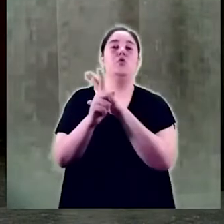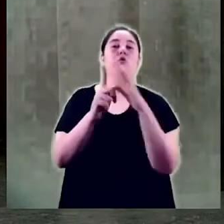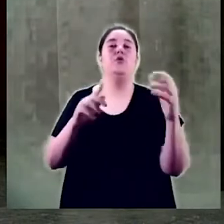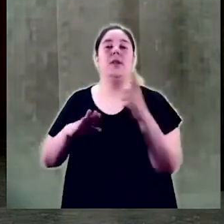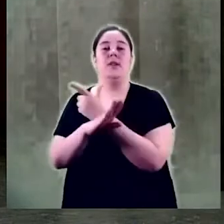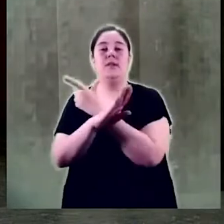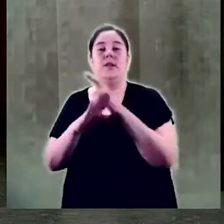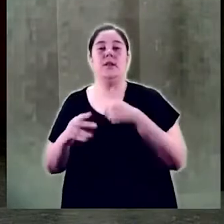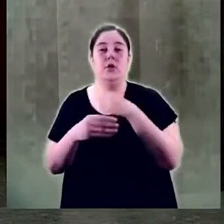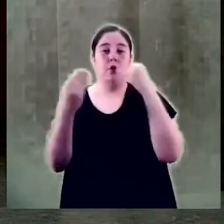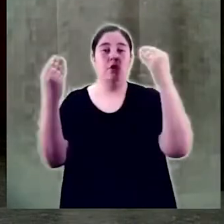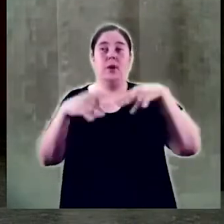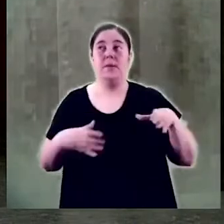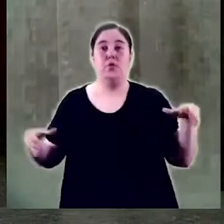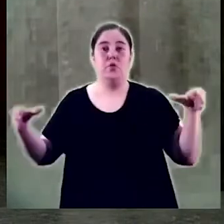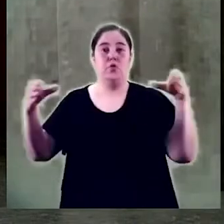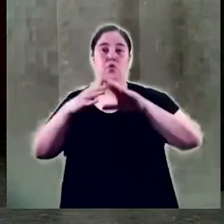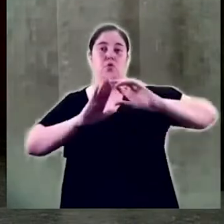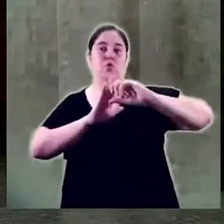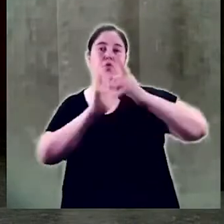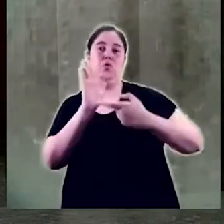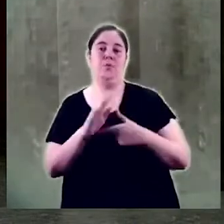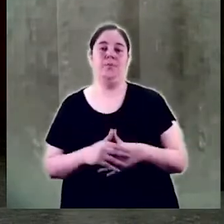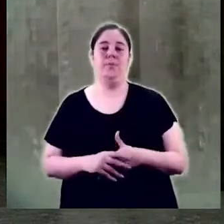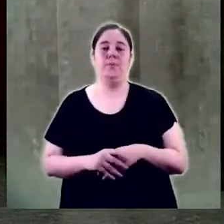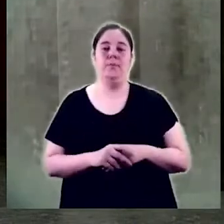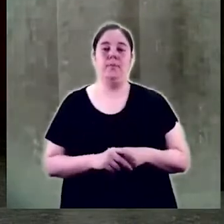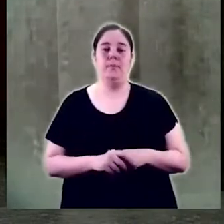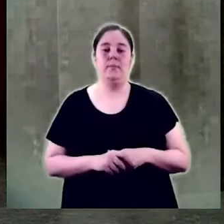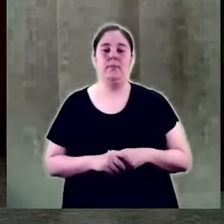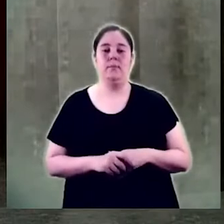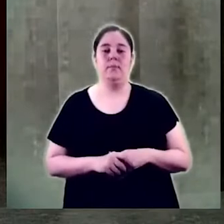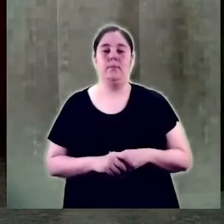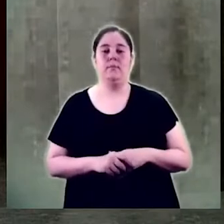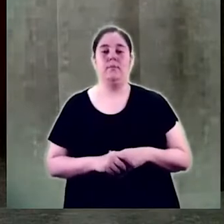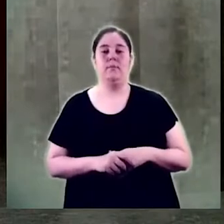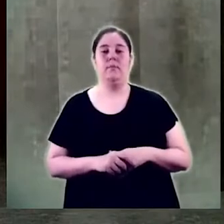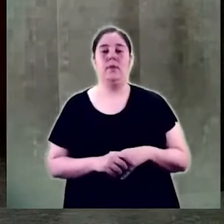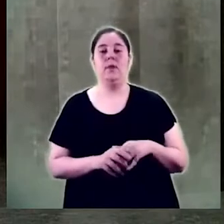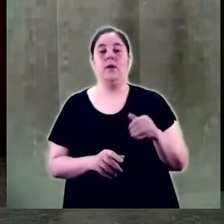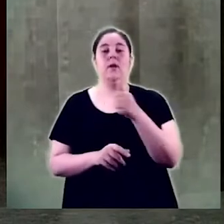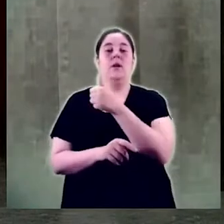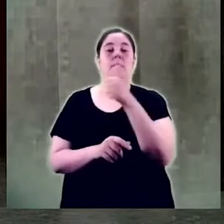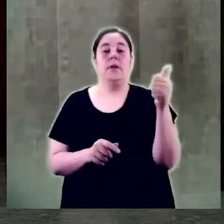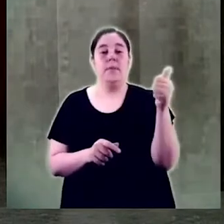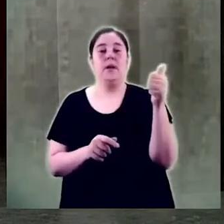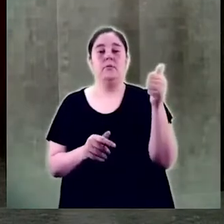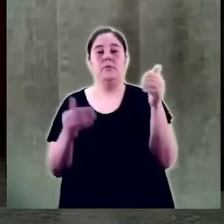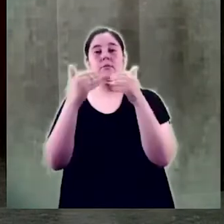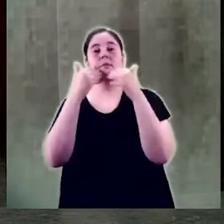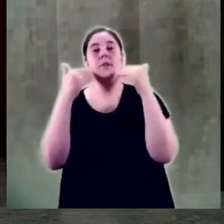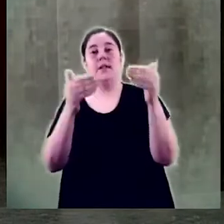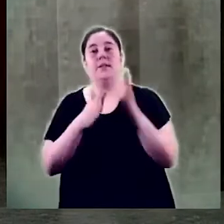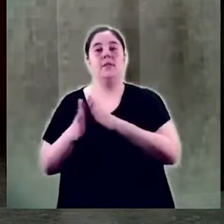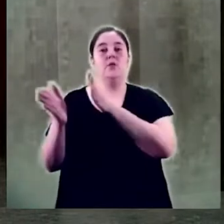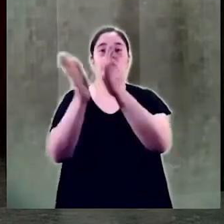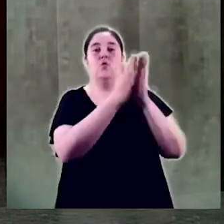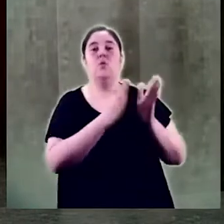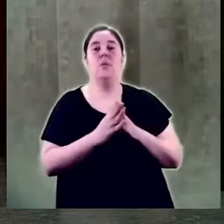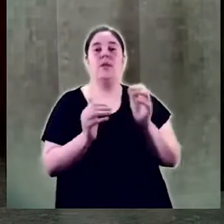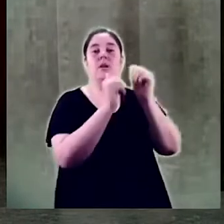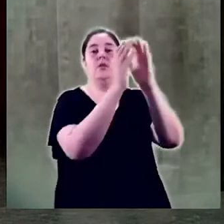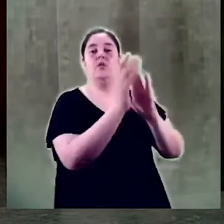representació de totes elles. I primer de tot m'agradaria traslladar l'agraïment de les meves companyes a l'Observatori per tenir-nos en compte i